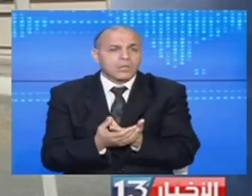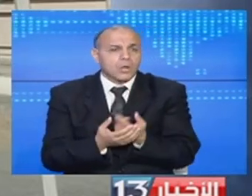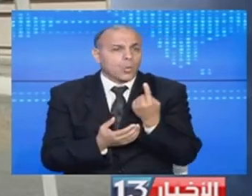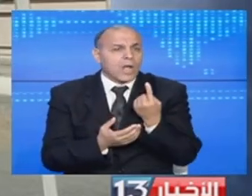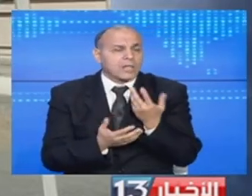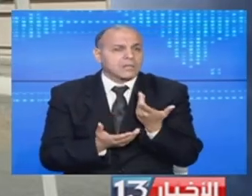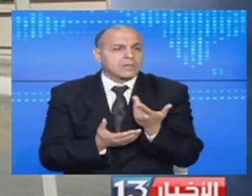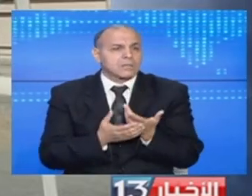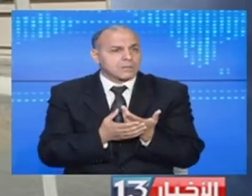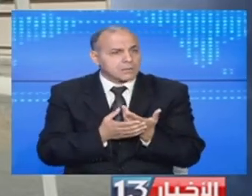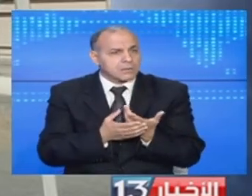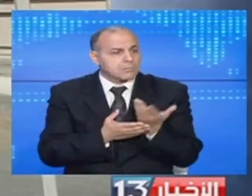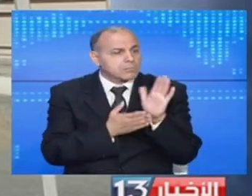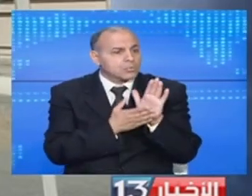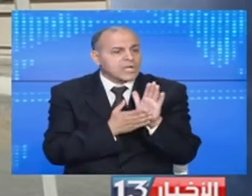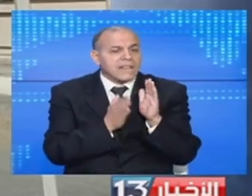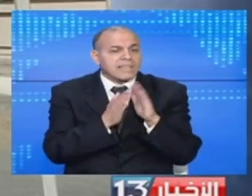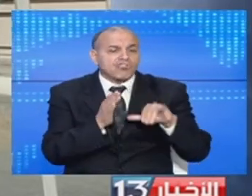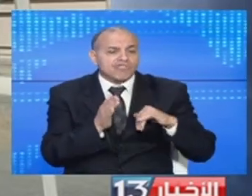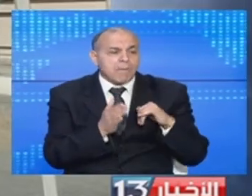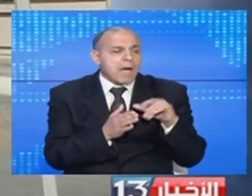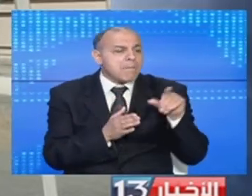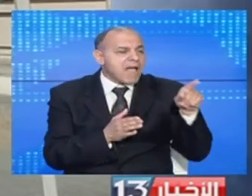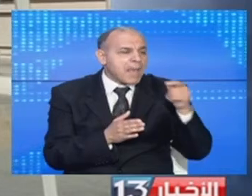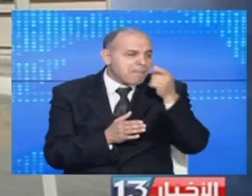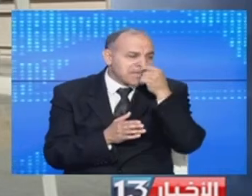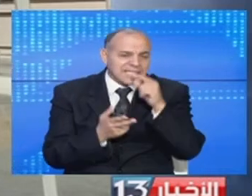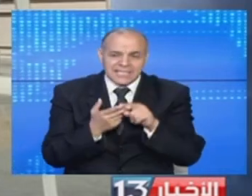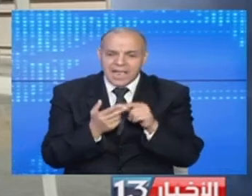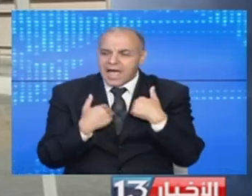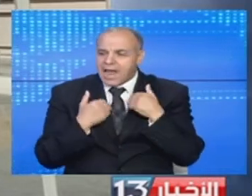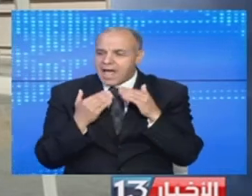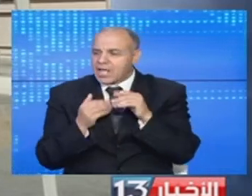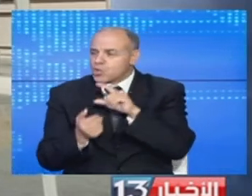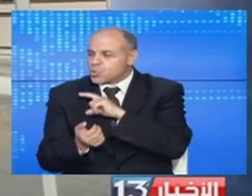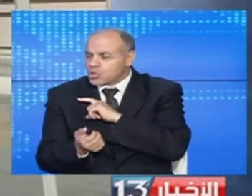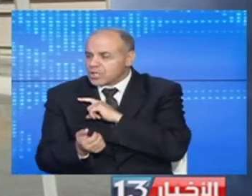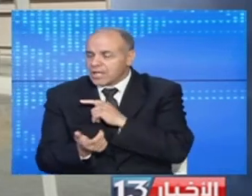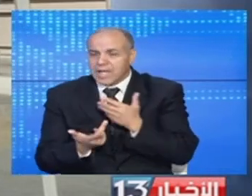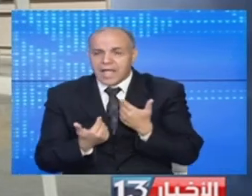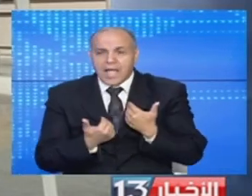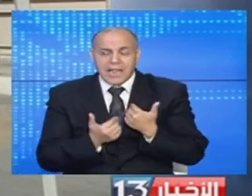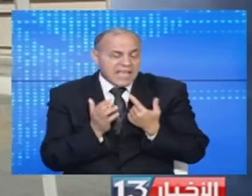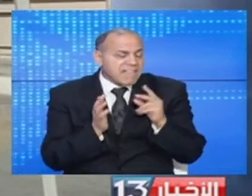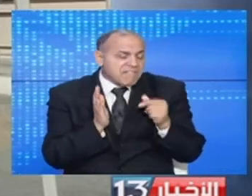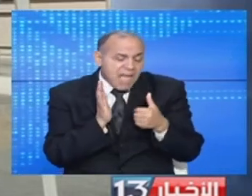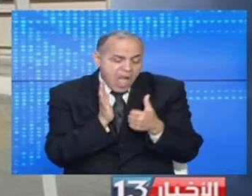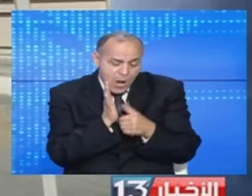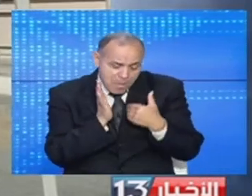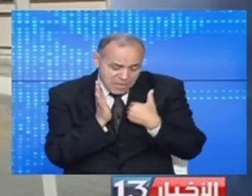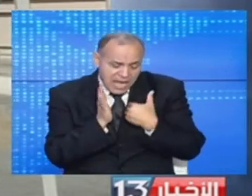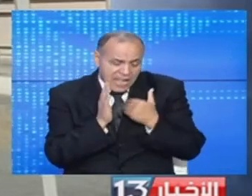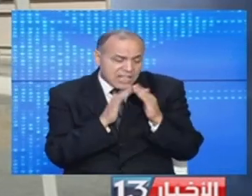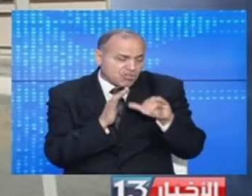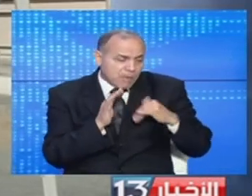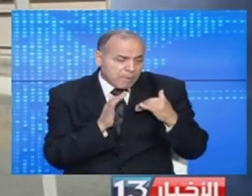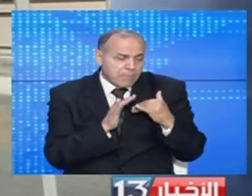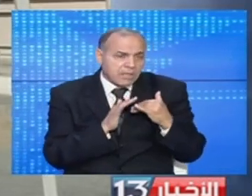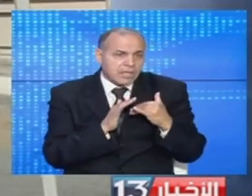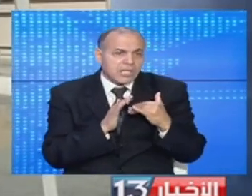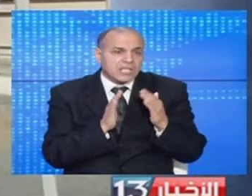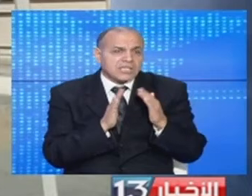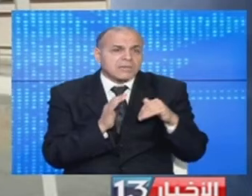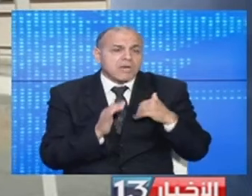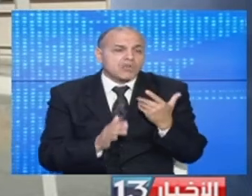واحد يقول لك عرف بروح أنا من دار شباب مستير أنا من دار شباب سوسا عبارة على هوية متاع وعرفها احنا يقول لهم